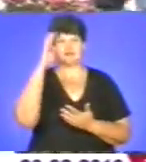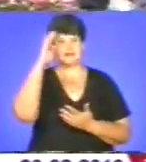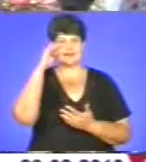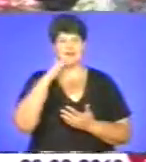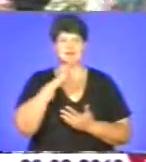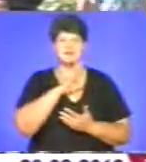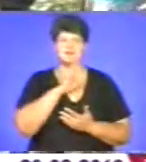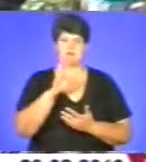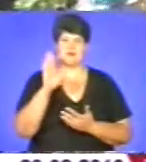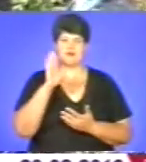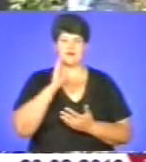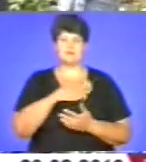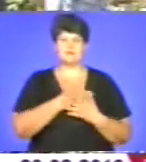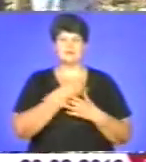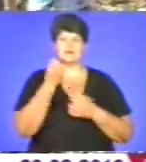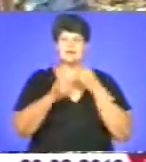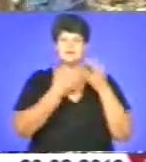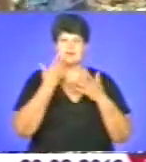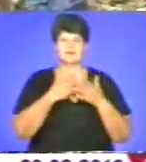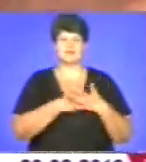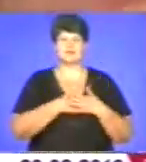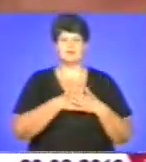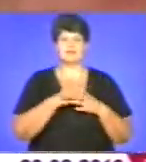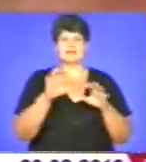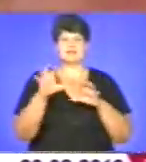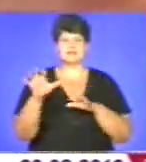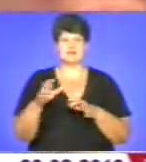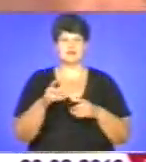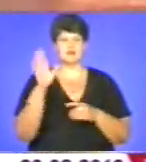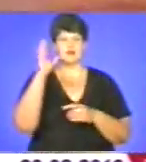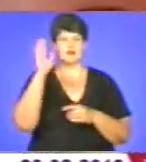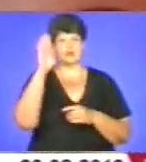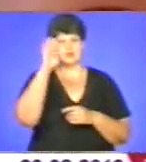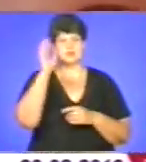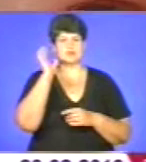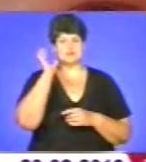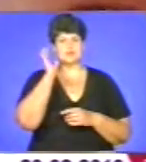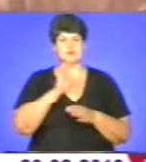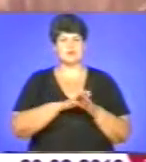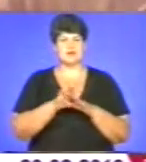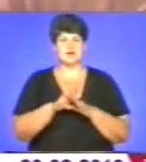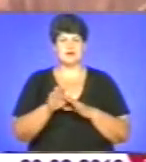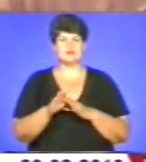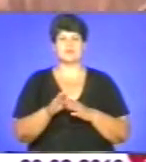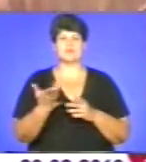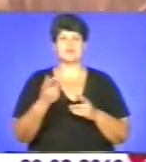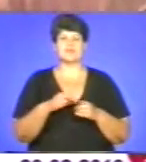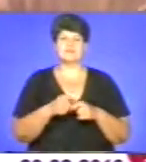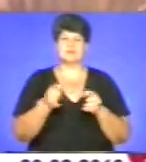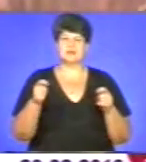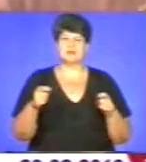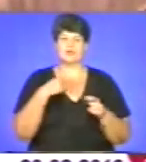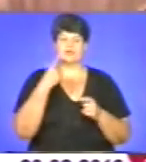Він любить квіти і тварин. Хлопчик слухняний і відкритий, каже мама Галина. Жінка хвилюється за дитину, зазначає, деяких